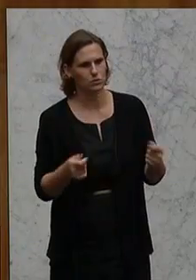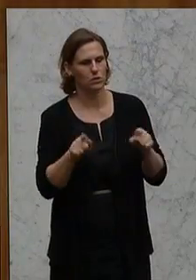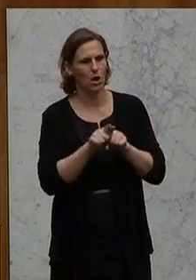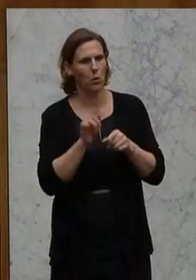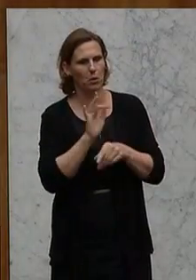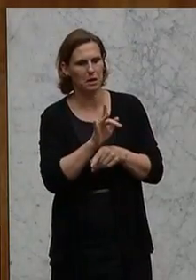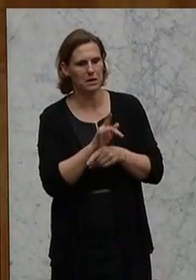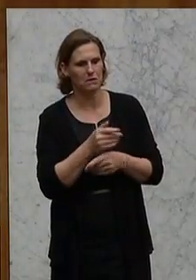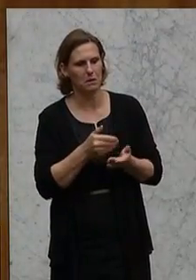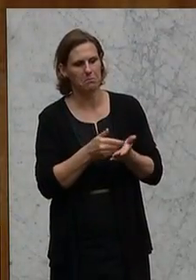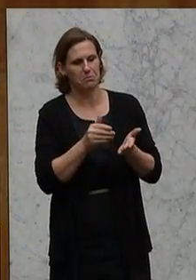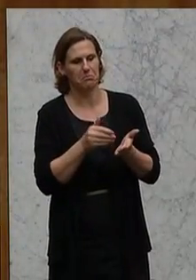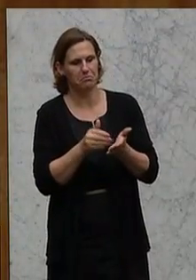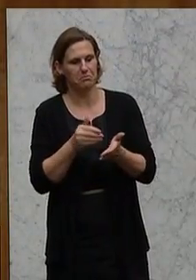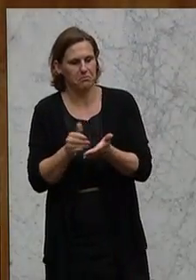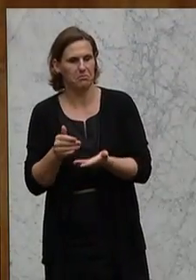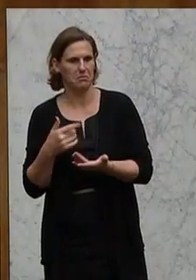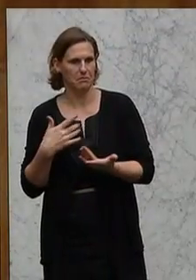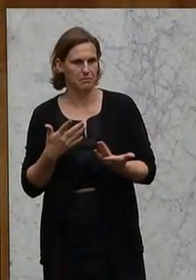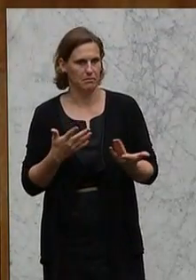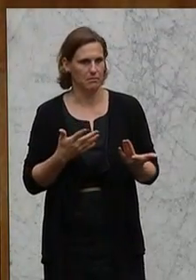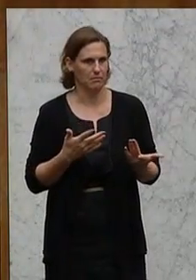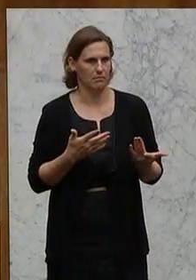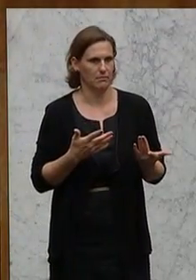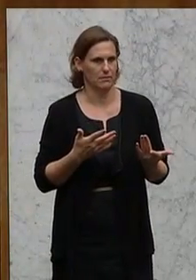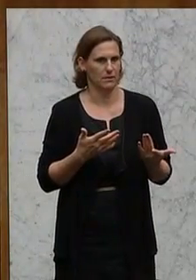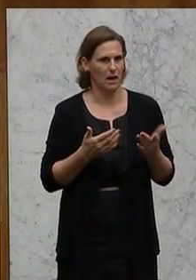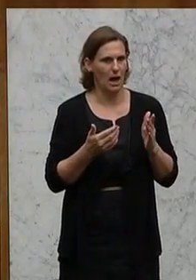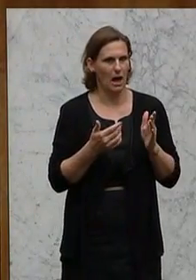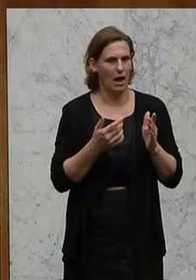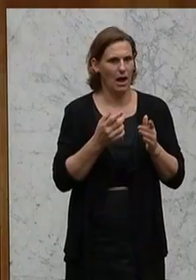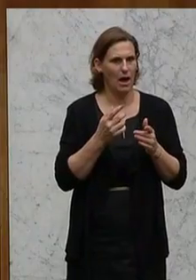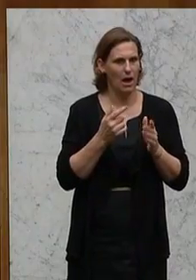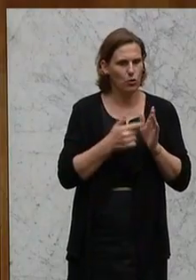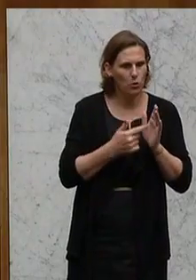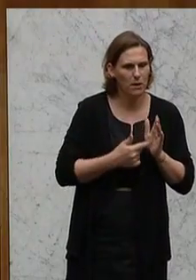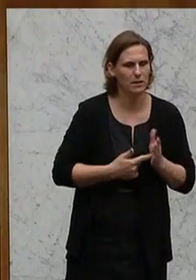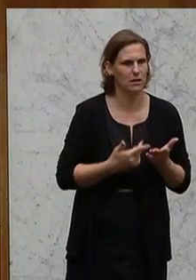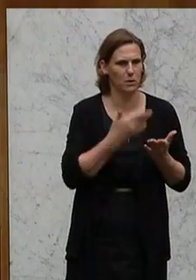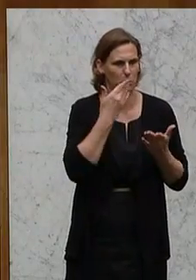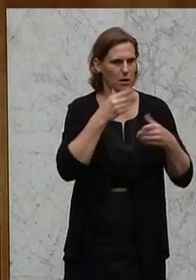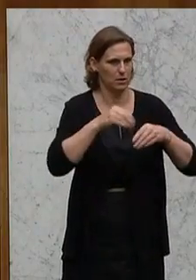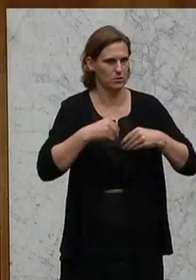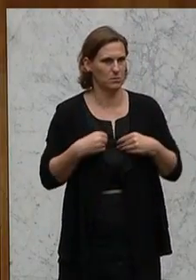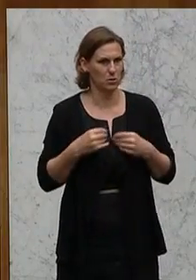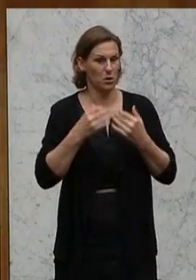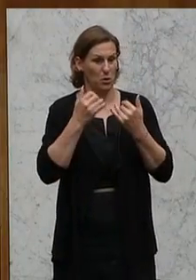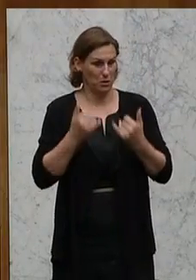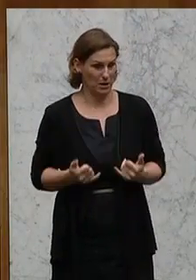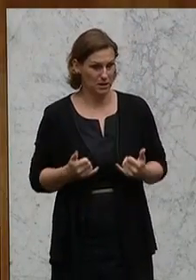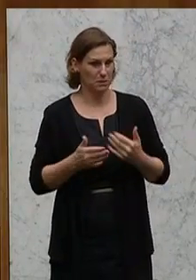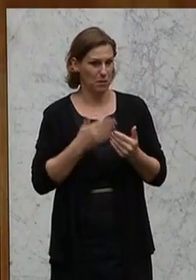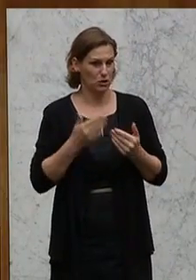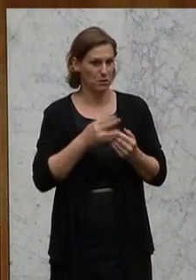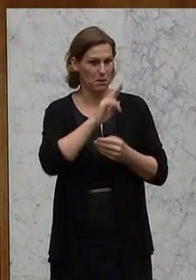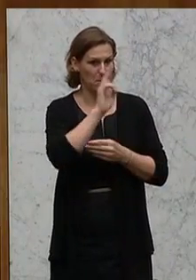Kritik, wird nur Ad hominem gegen die Autoren eingegangen, anstatt die Argumente vielleicht aufzunehmen. Und so haben wir jetzt in Paragraph 3 den